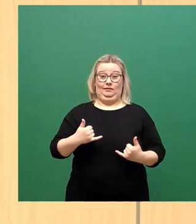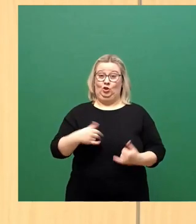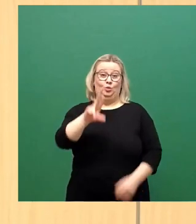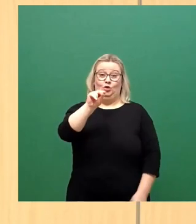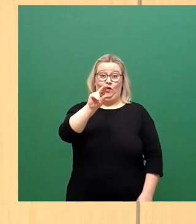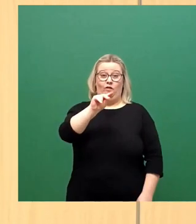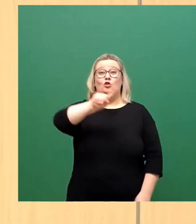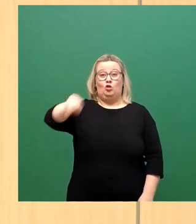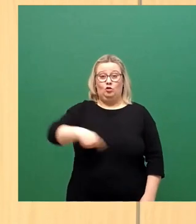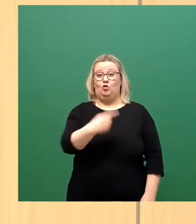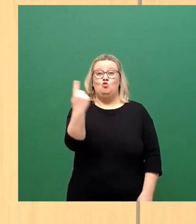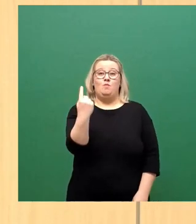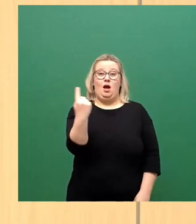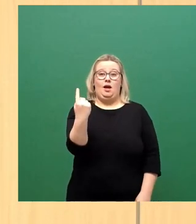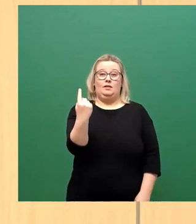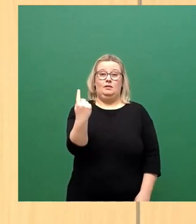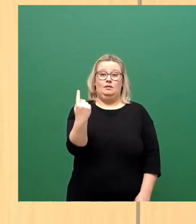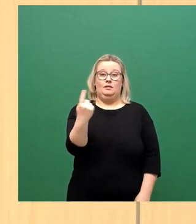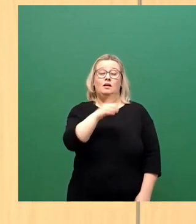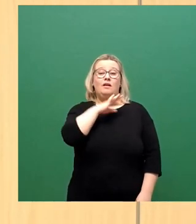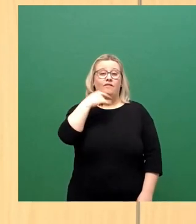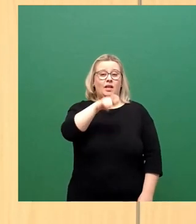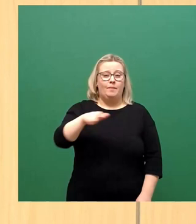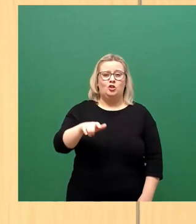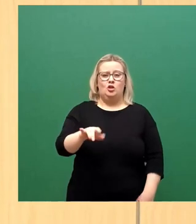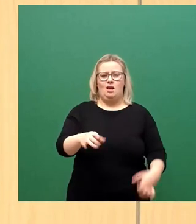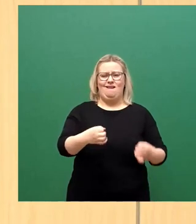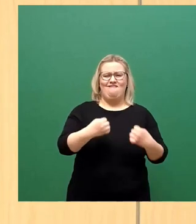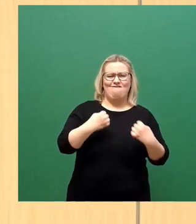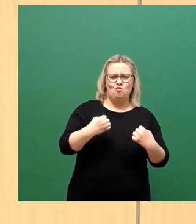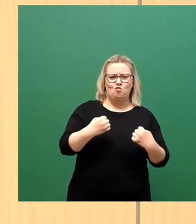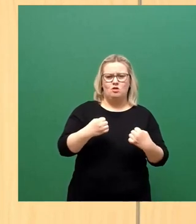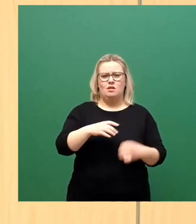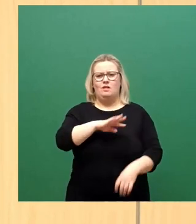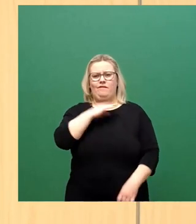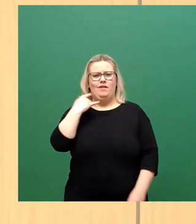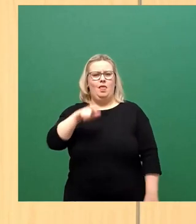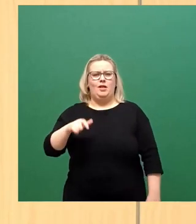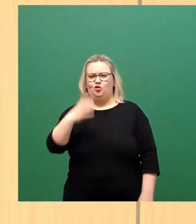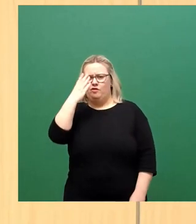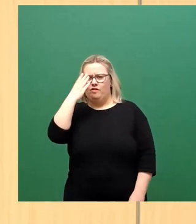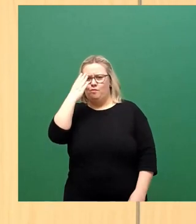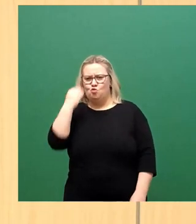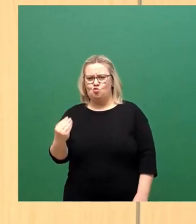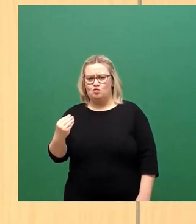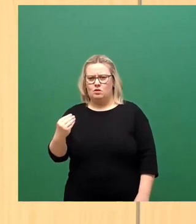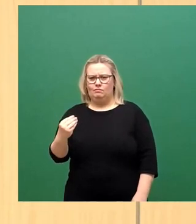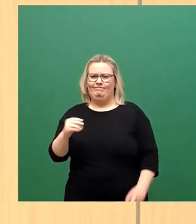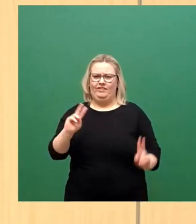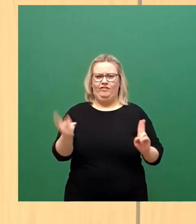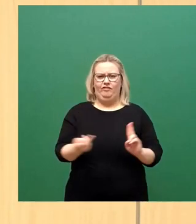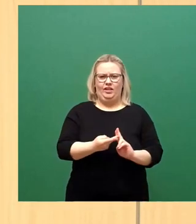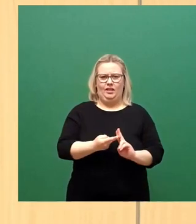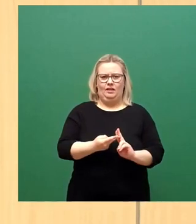Viele Menschen sind wütend und müde, viele beides gleichzeitig. 1.373 Menschen sind in Dresden